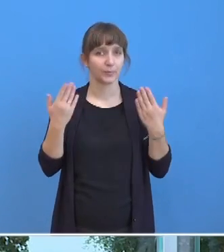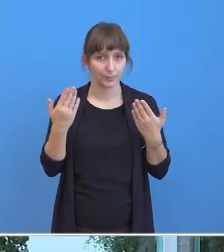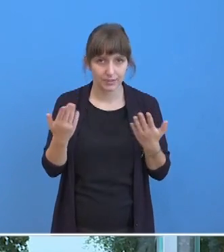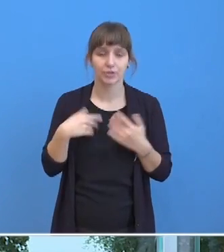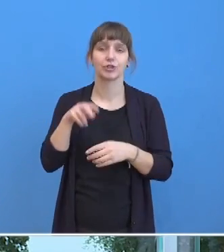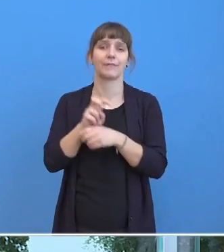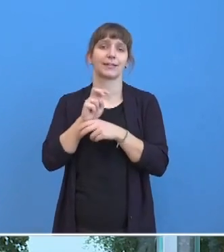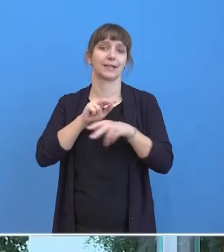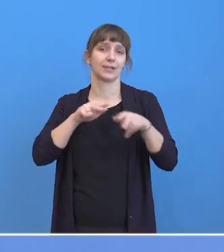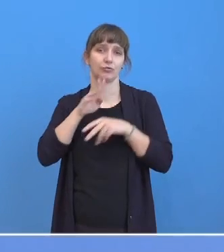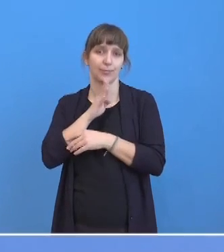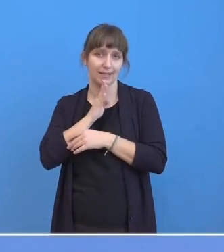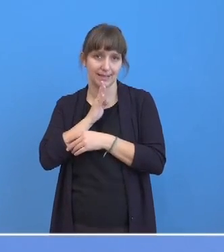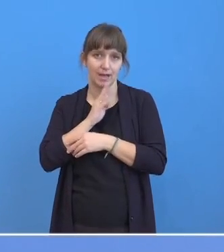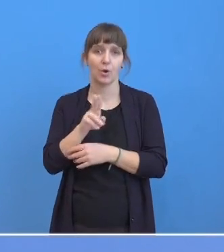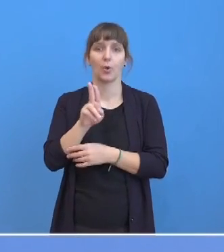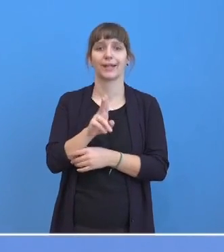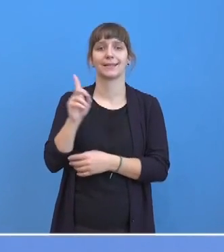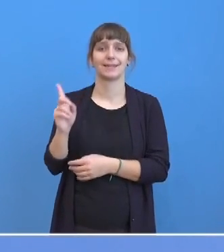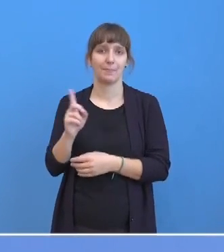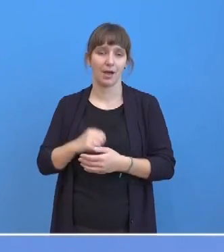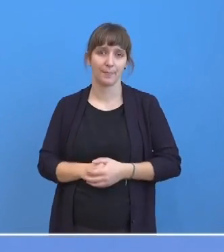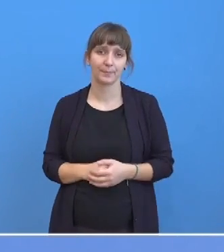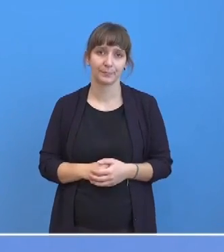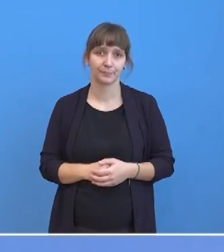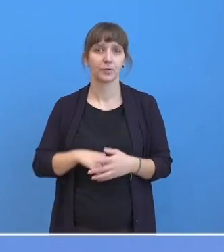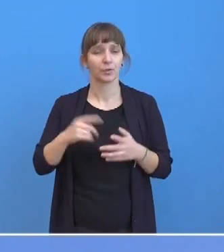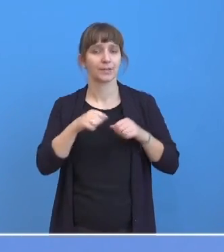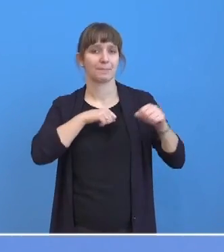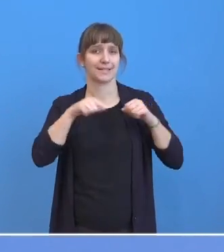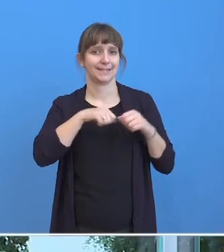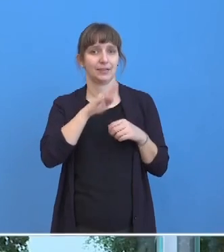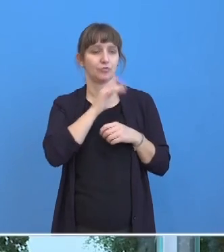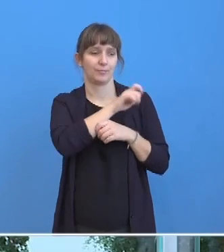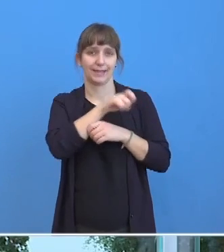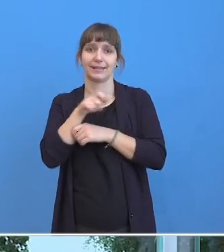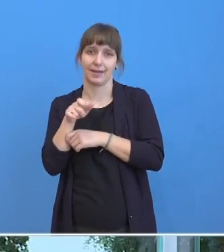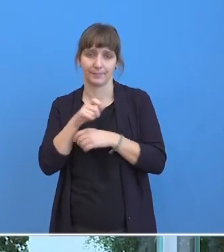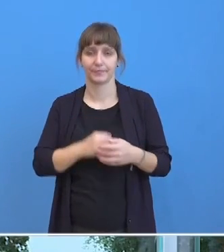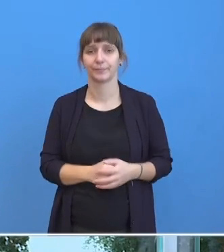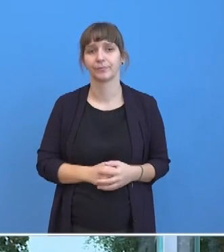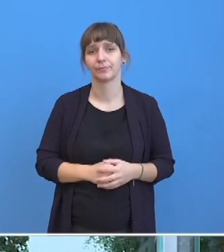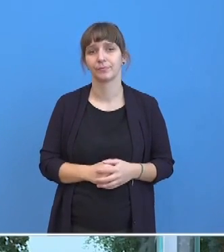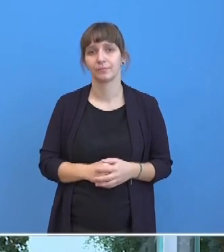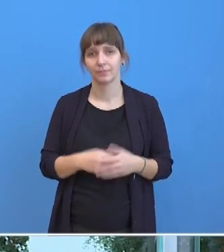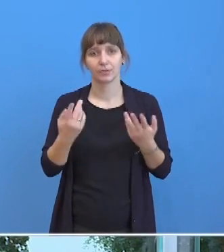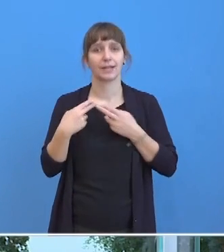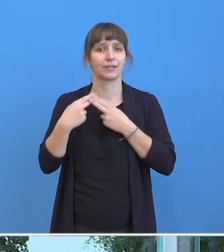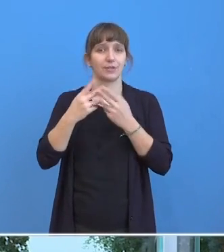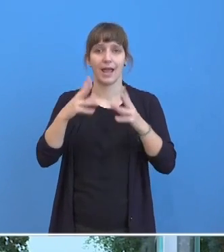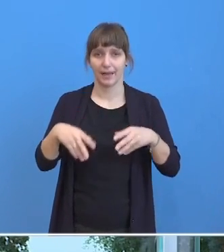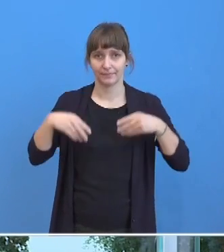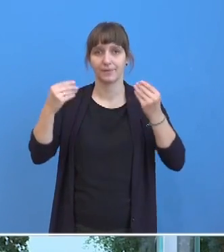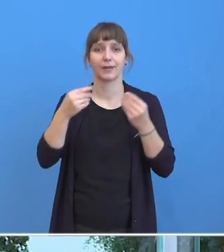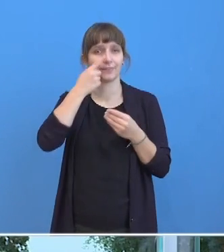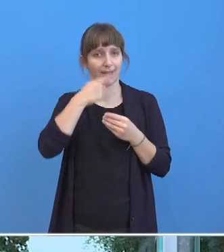stellvertretende Regierungssprecherin Ulrike Demmer sowie die Sprecherinnen und Sprecher der Ministerien. Und traditionell beginnen wir